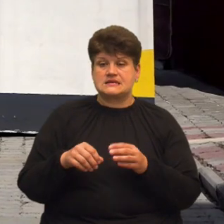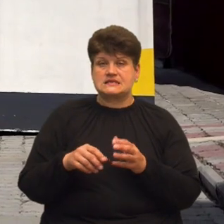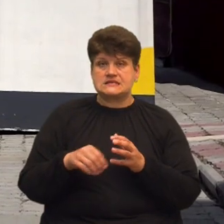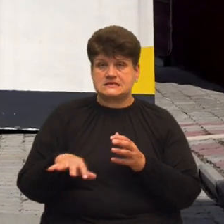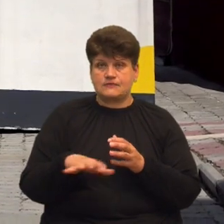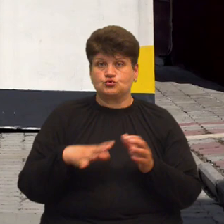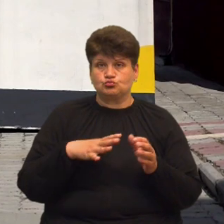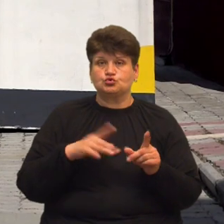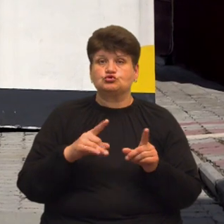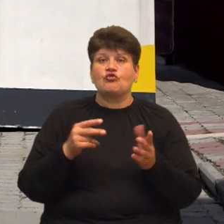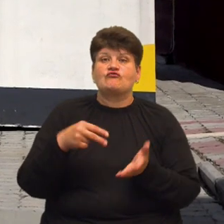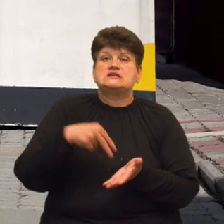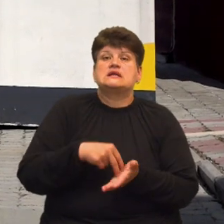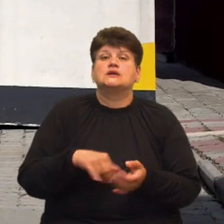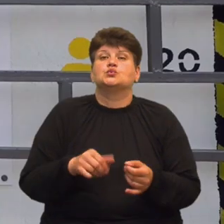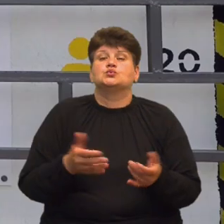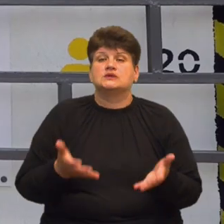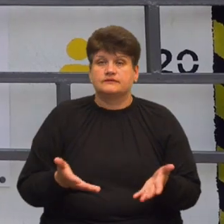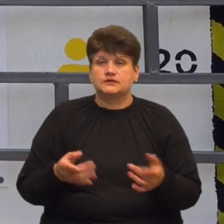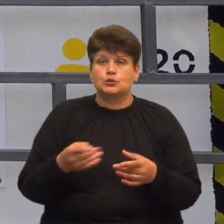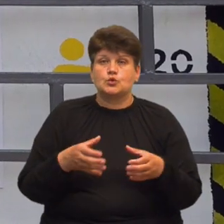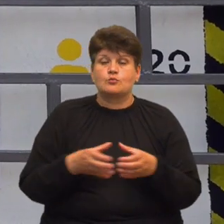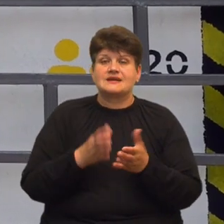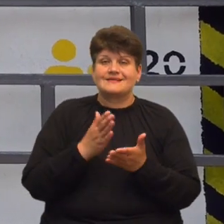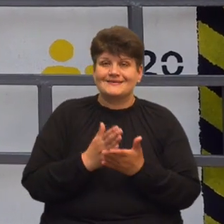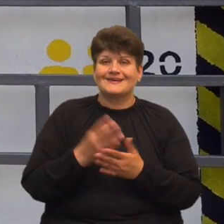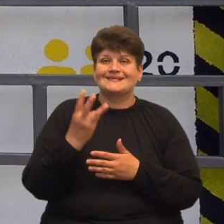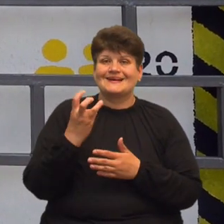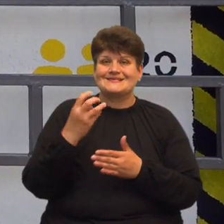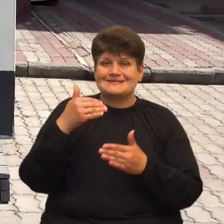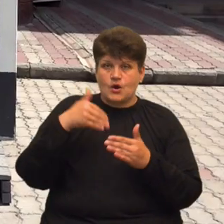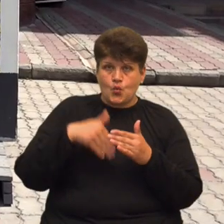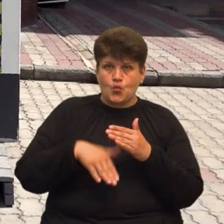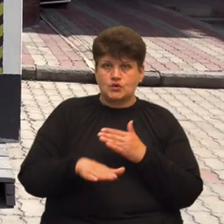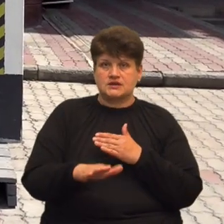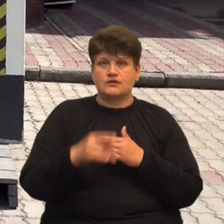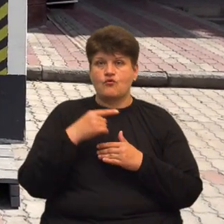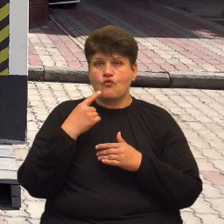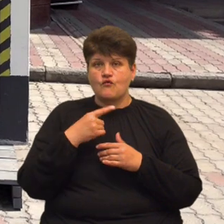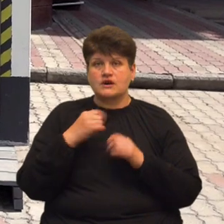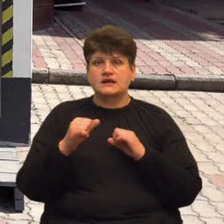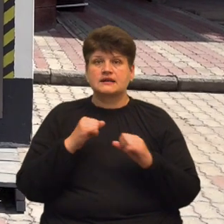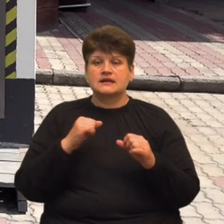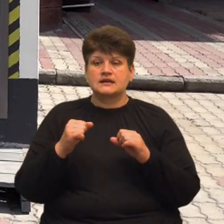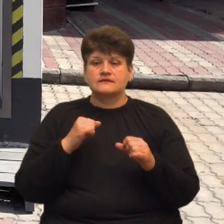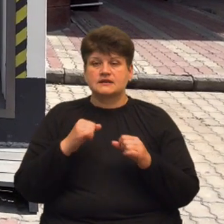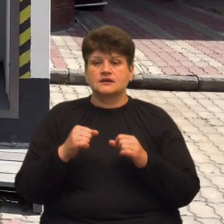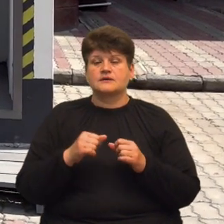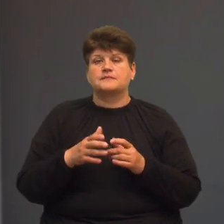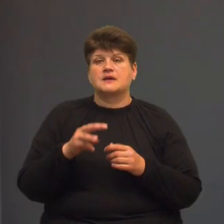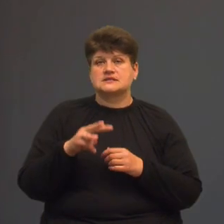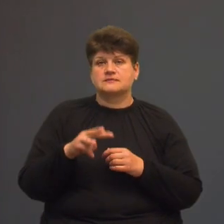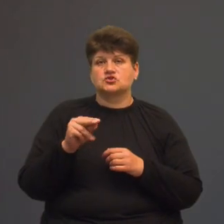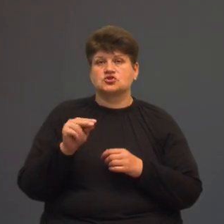стати. У тернопільській громаді діє 300 укриттів, розповів керівник громадської організації освітньо-аналітичний центр розвитку громад Максим